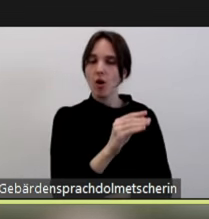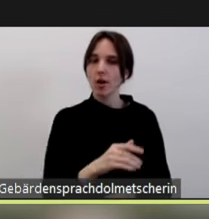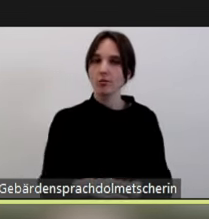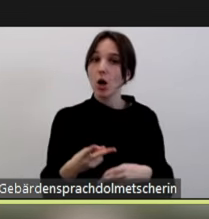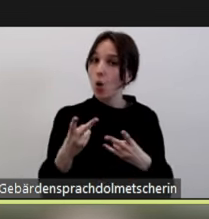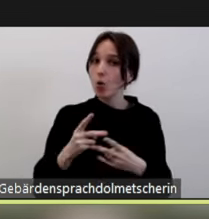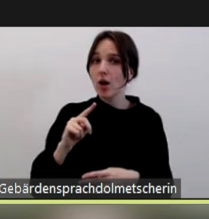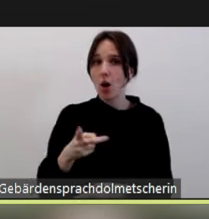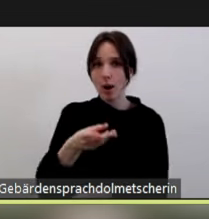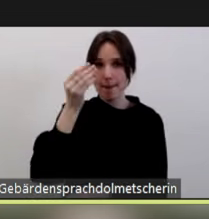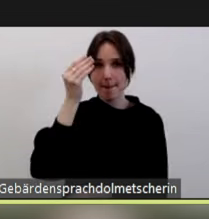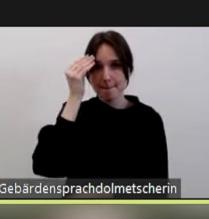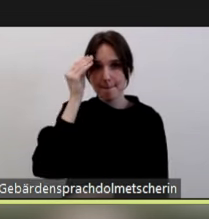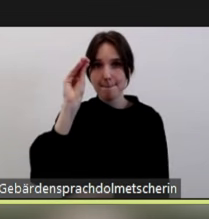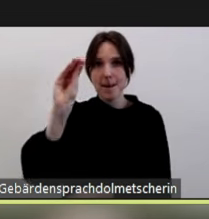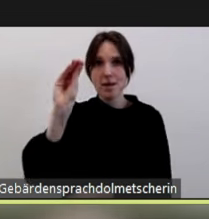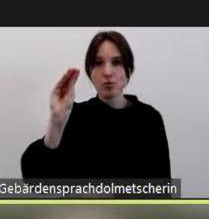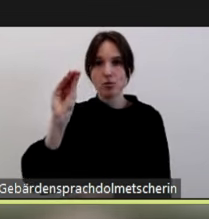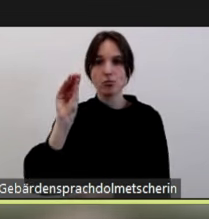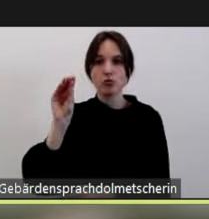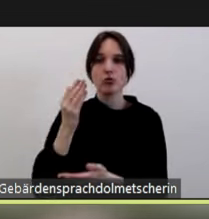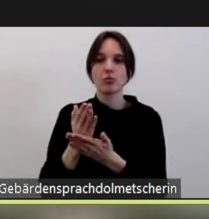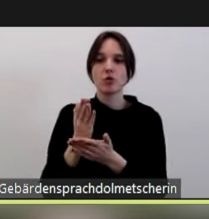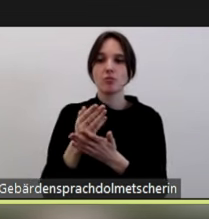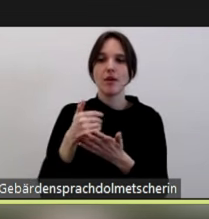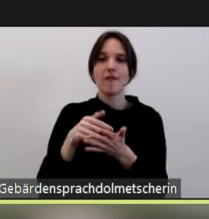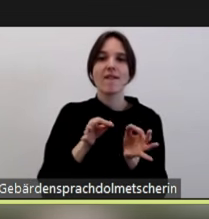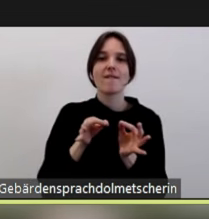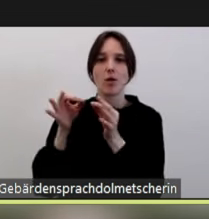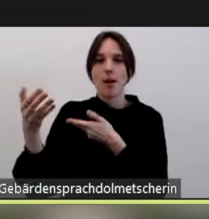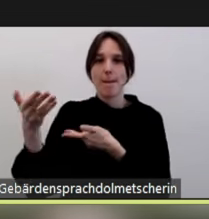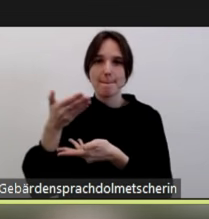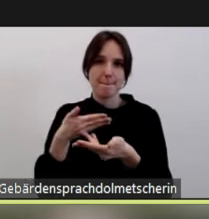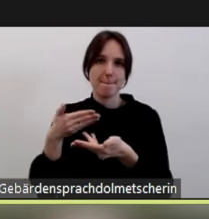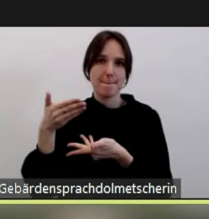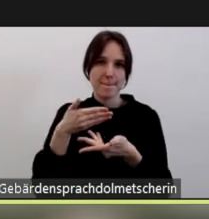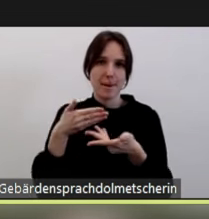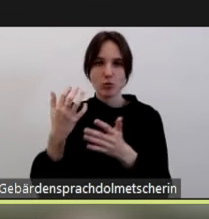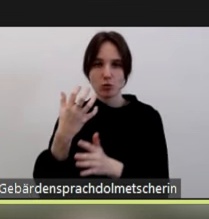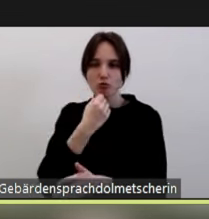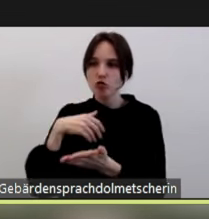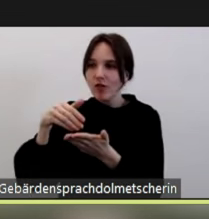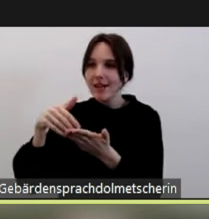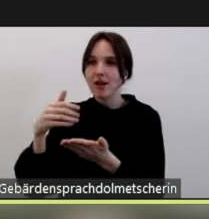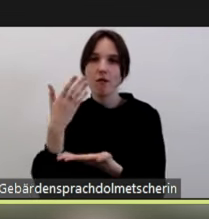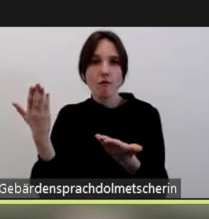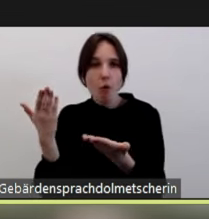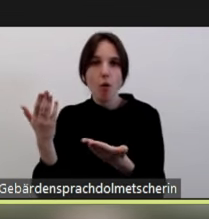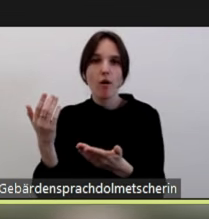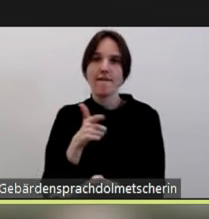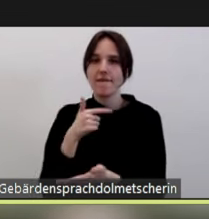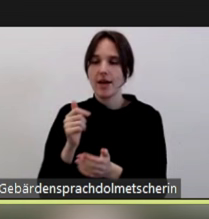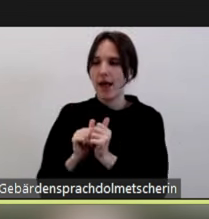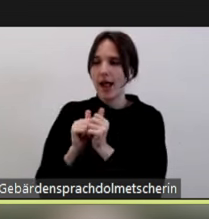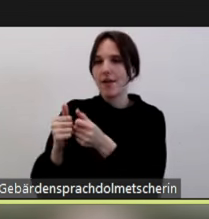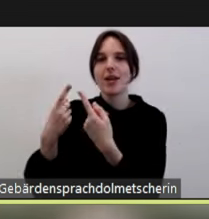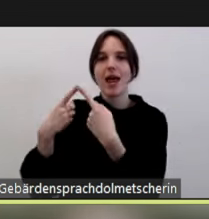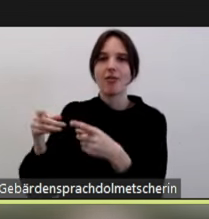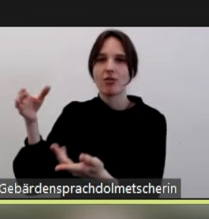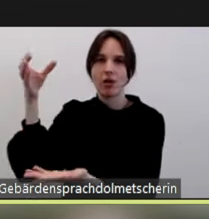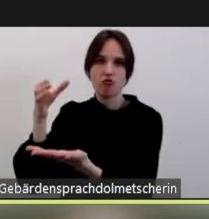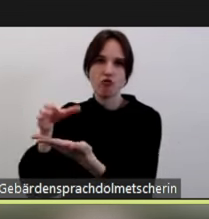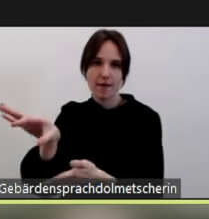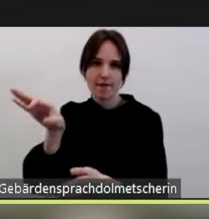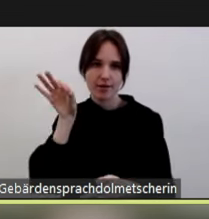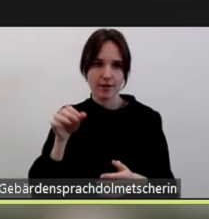hinterlegt sind mit einem weiterführenden Beratungs und Unterstützungswunsch. Alles das, was wir erarbeiten und